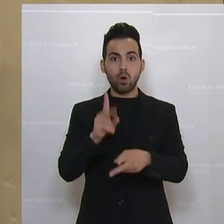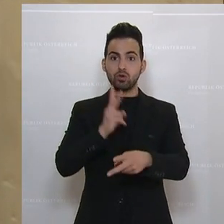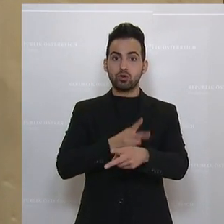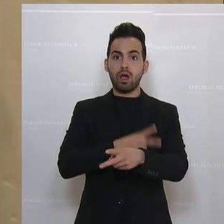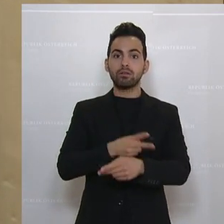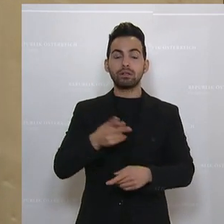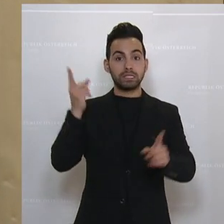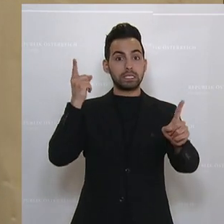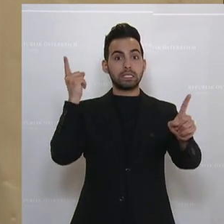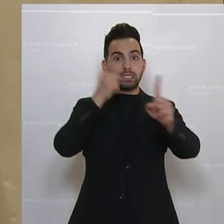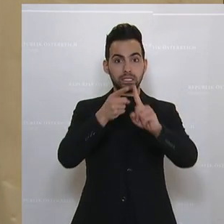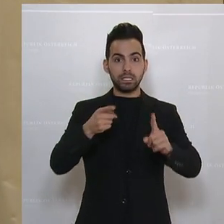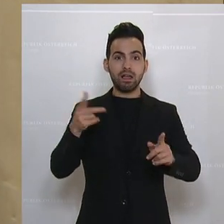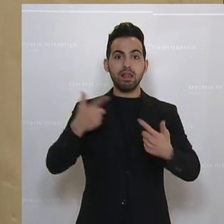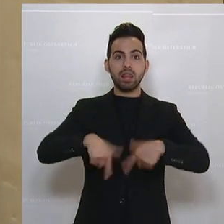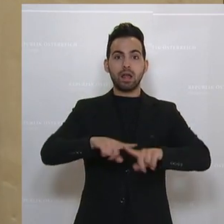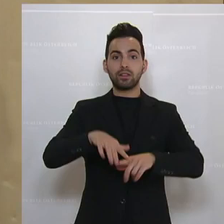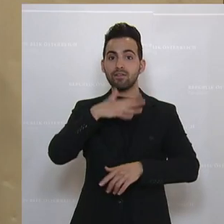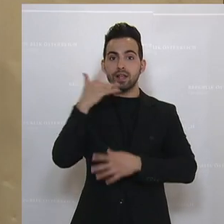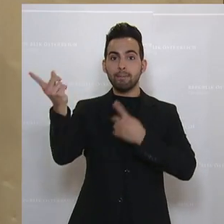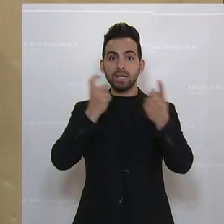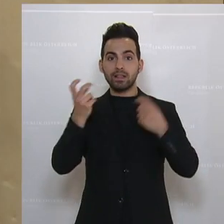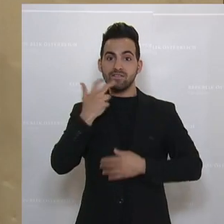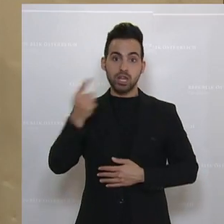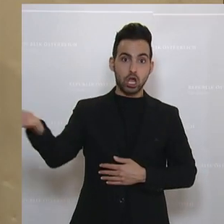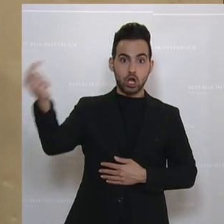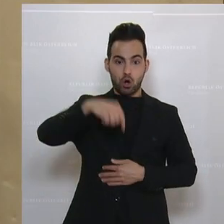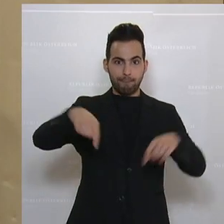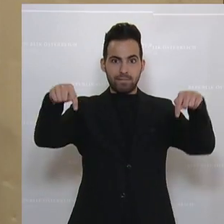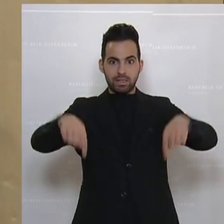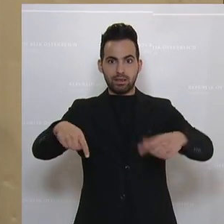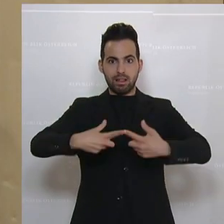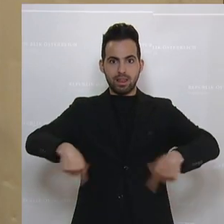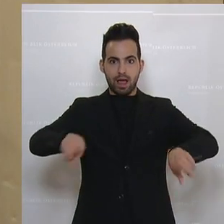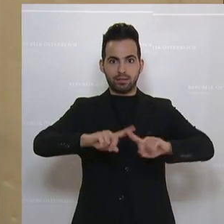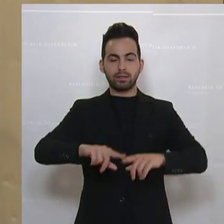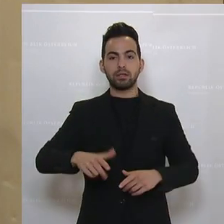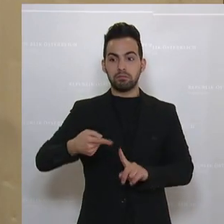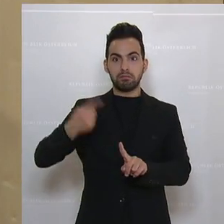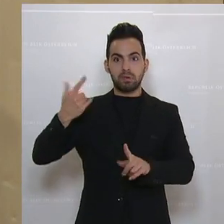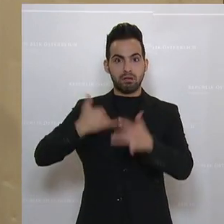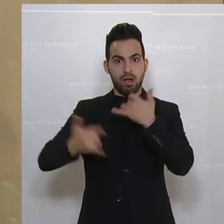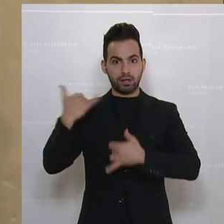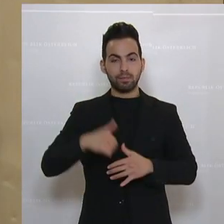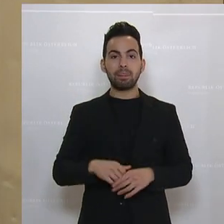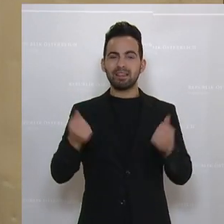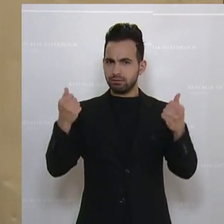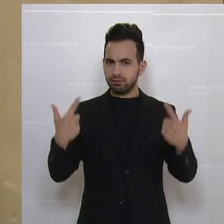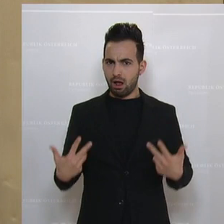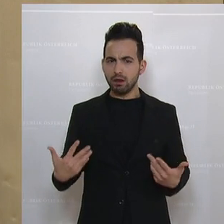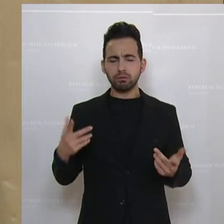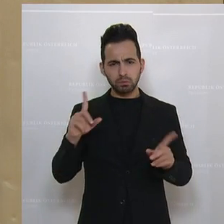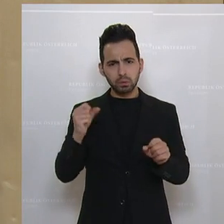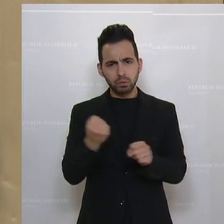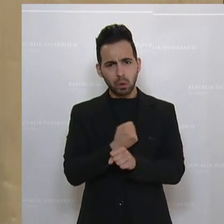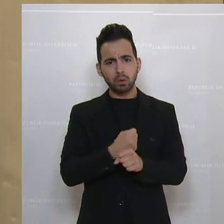die ein großes Zielland für viele Migranten und Migrantinnen waren, für viele Asylsuchende in den letzten Jahren waren. Und die Zahlen, und ich glaube, sollen